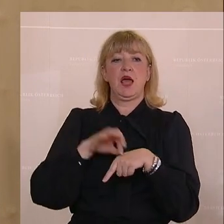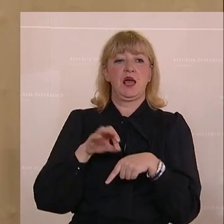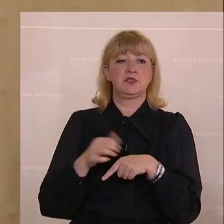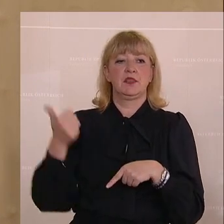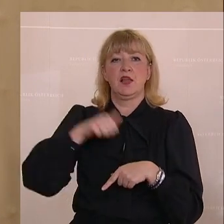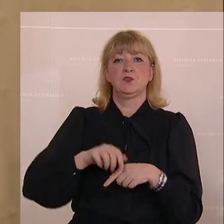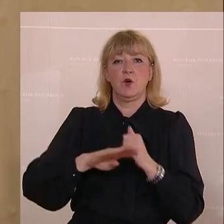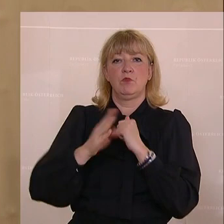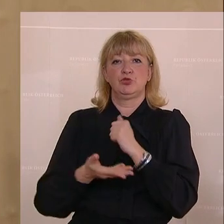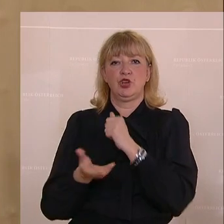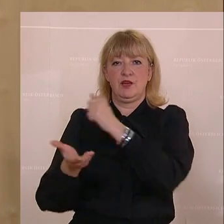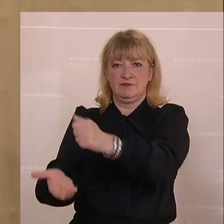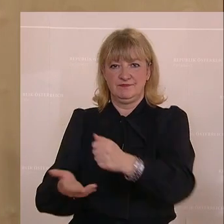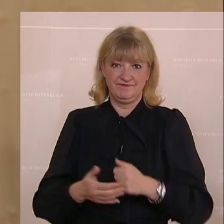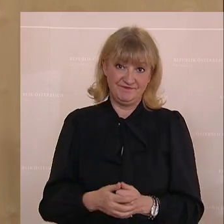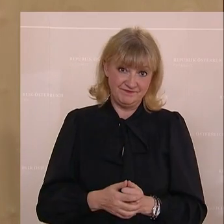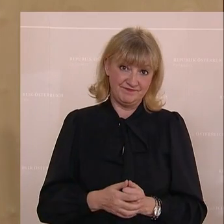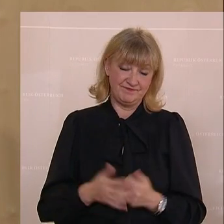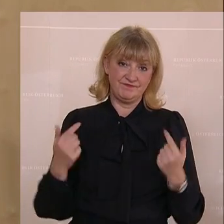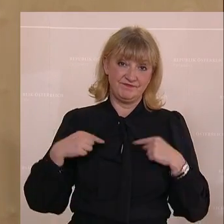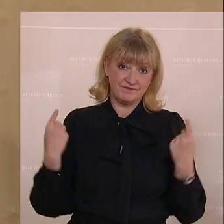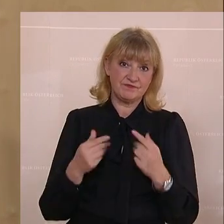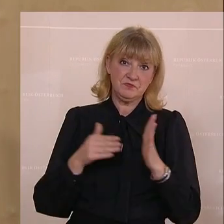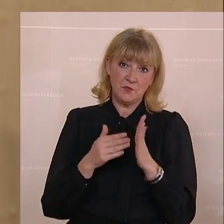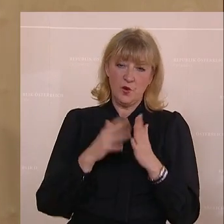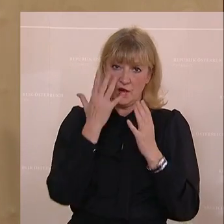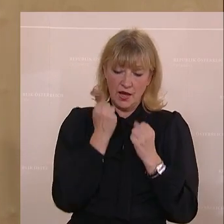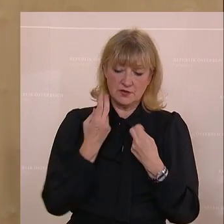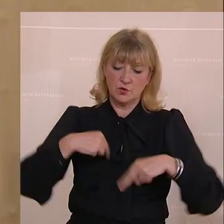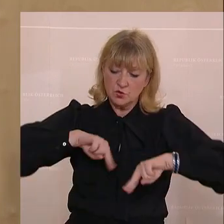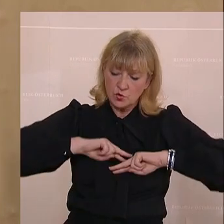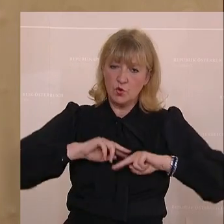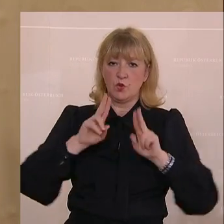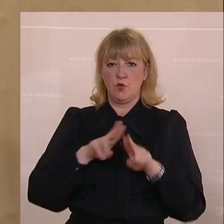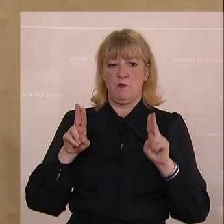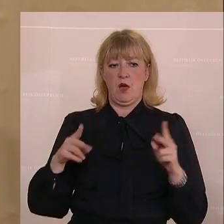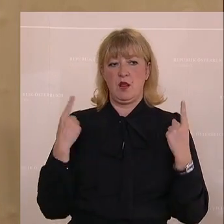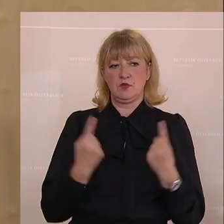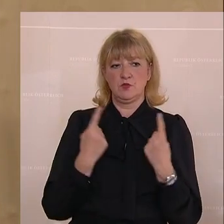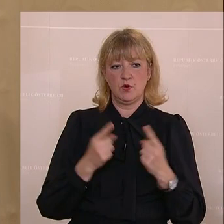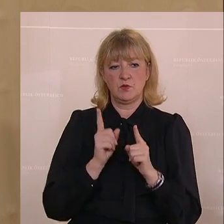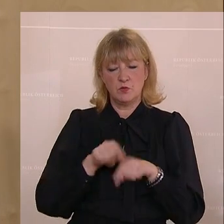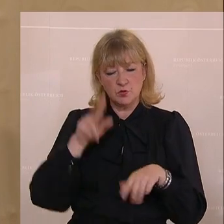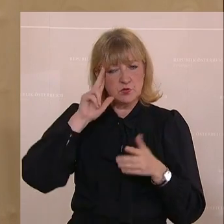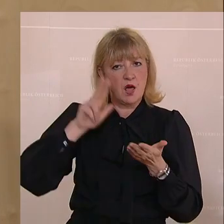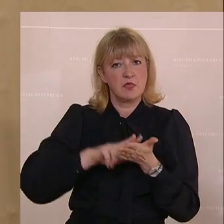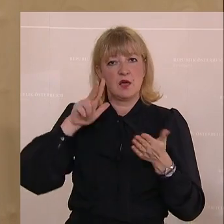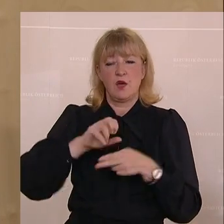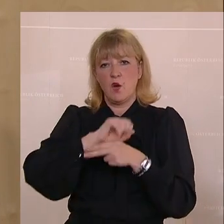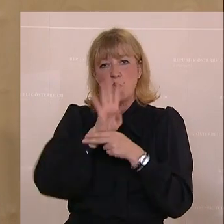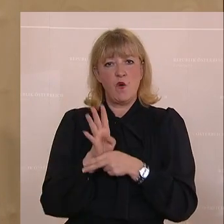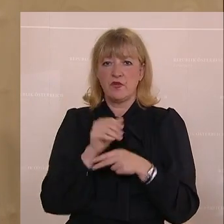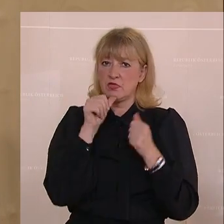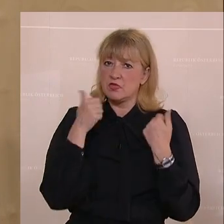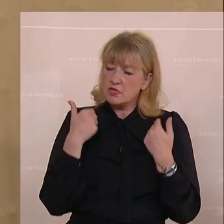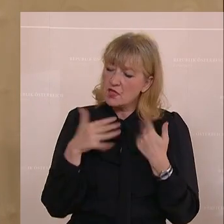Budgetposten schafft. Wir brauchen eine ernsthafte Rückkehr zur Normalität und müssen anerkennen, dass Covid nicht